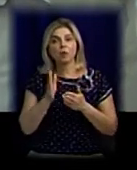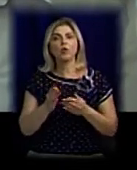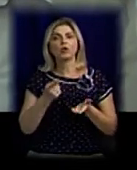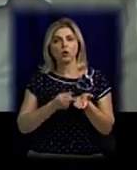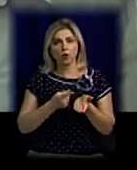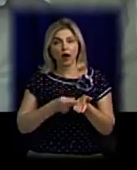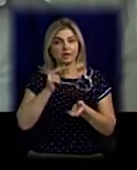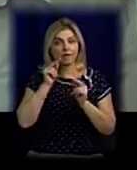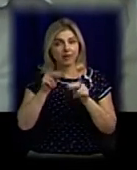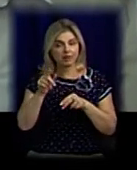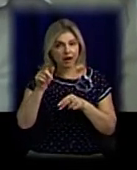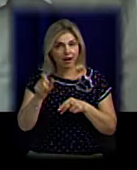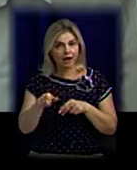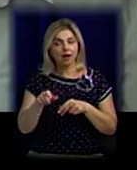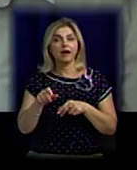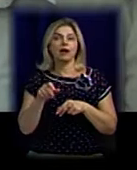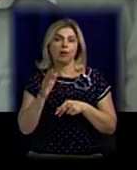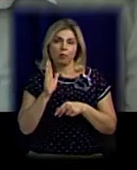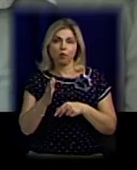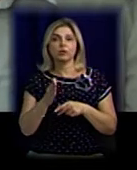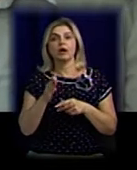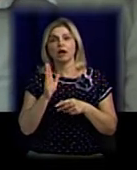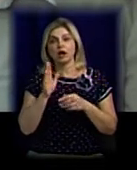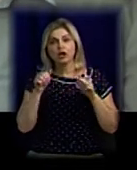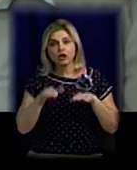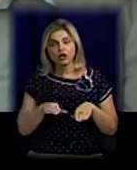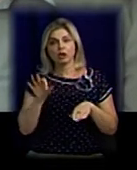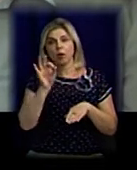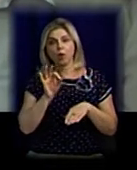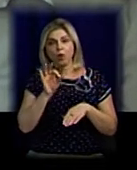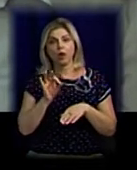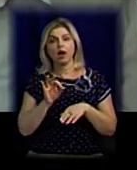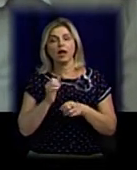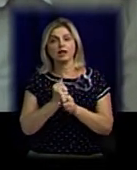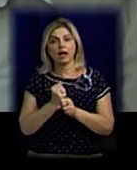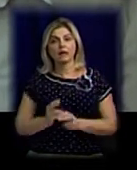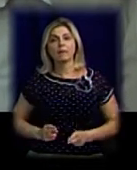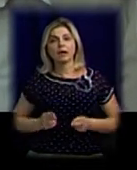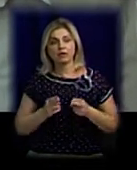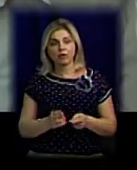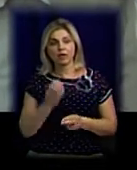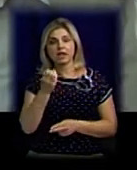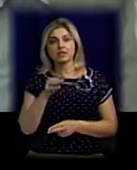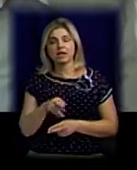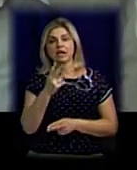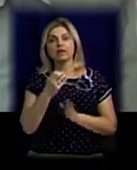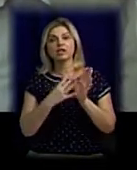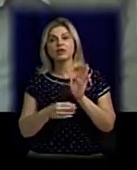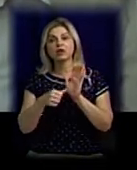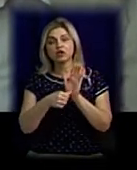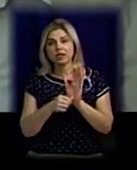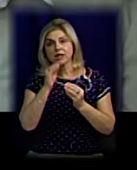буде прийматися від основних рішення щодо вчинення зводженого. Передбачення статтею 36 – це